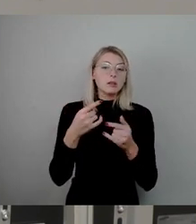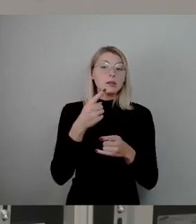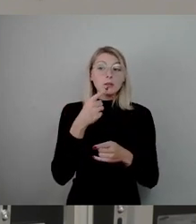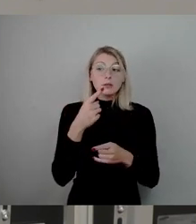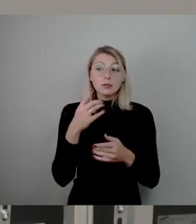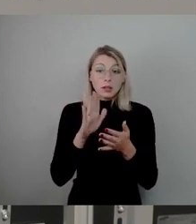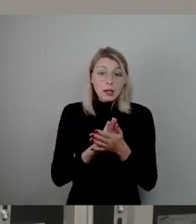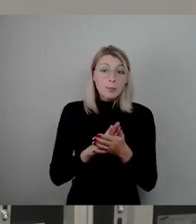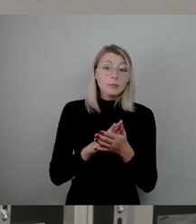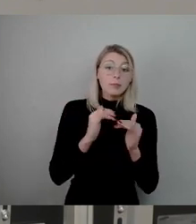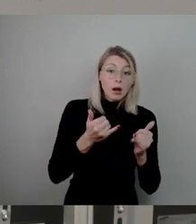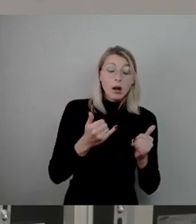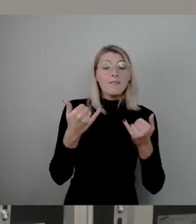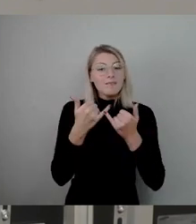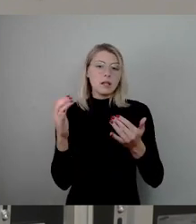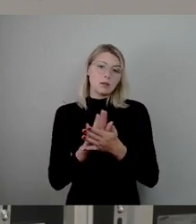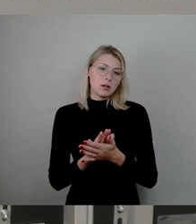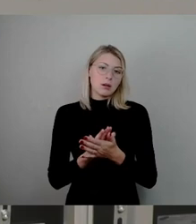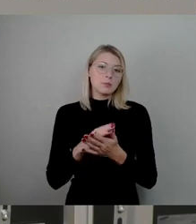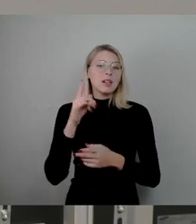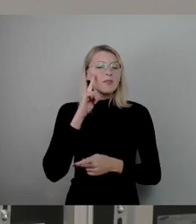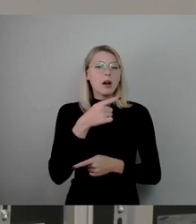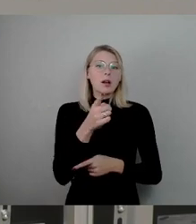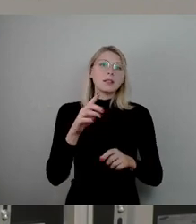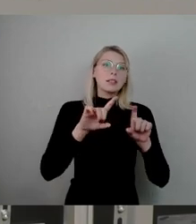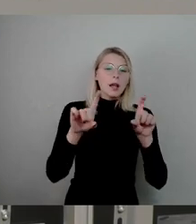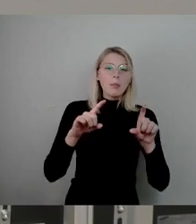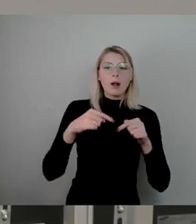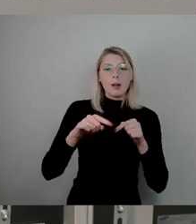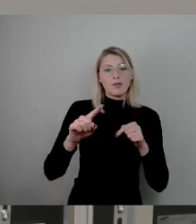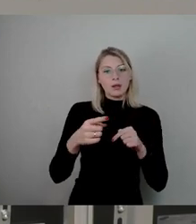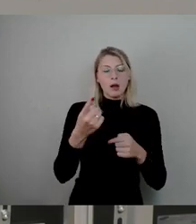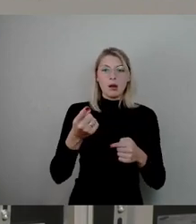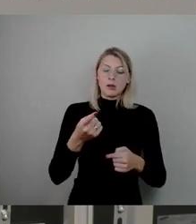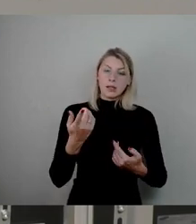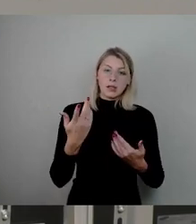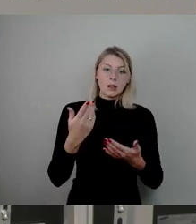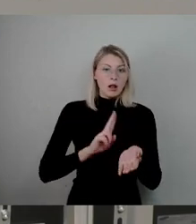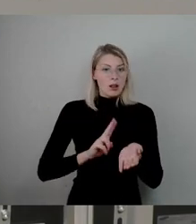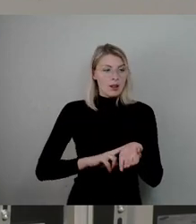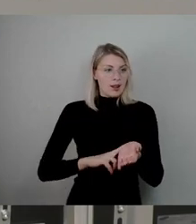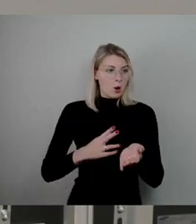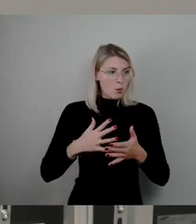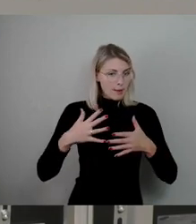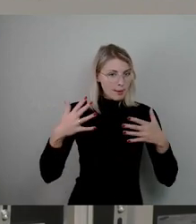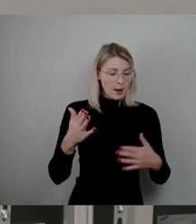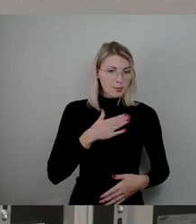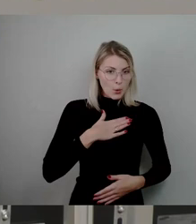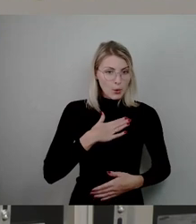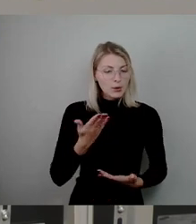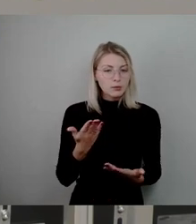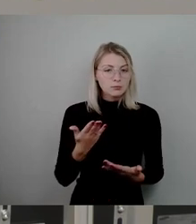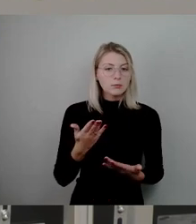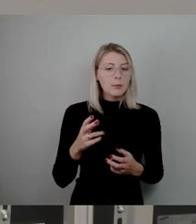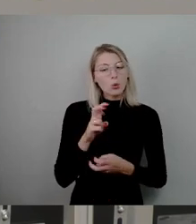Ja, ich weiß, das Thema wird sicherlich bei einigen hier gleich wieder für ganz hohen Puls sorgen, damit können wir gut umgehen. Ich würde aber